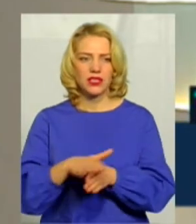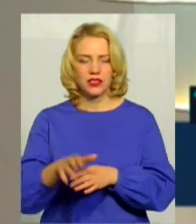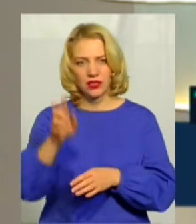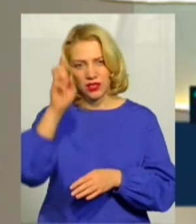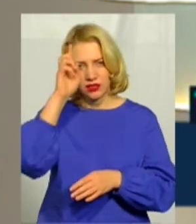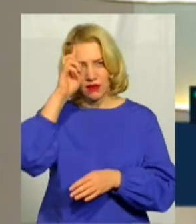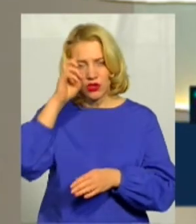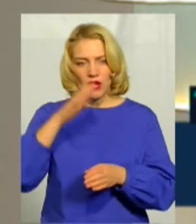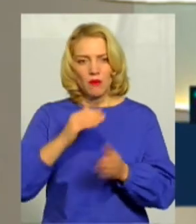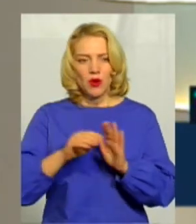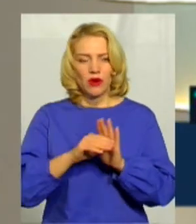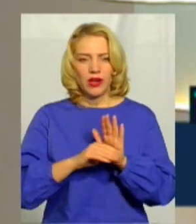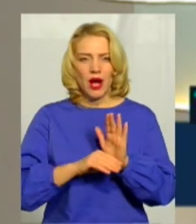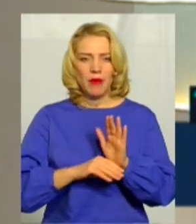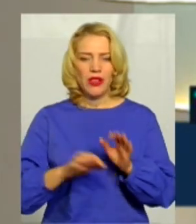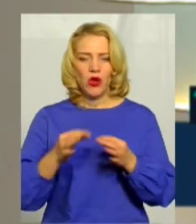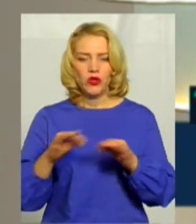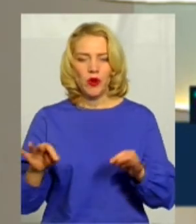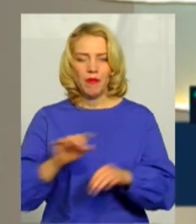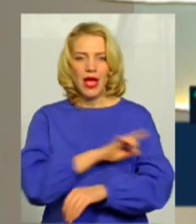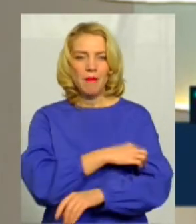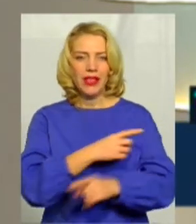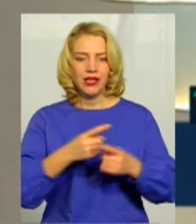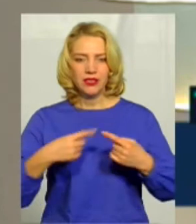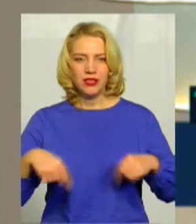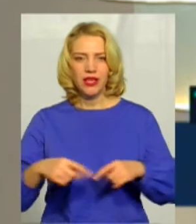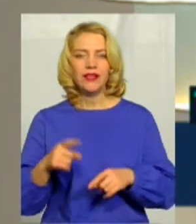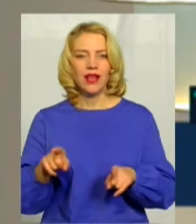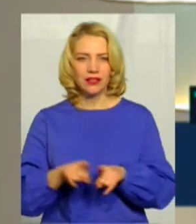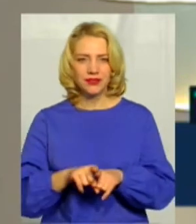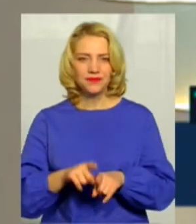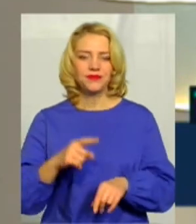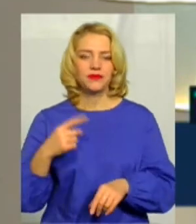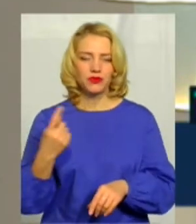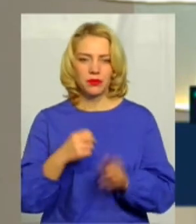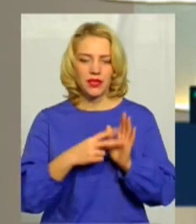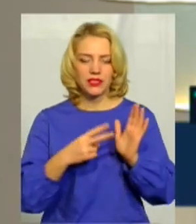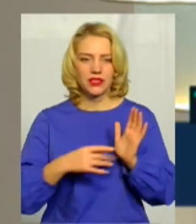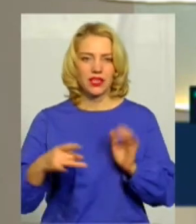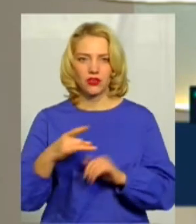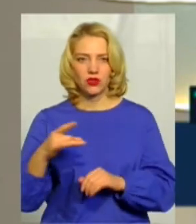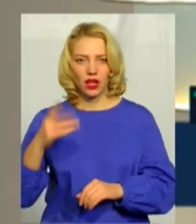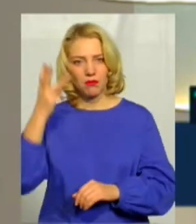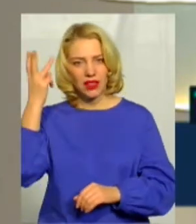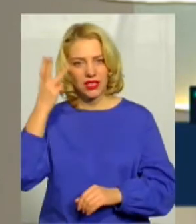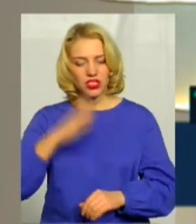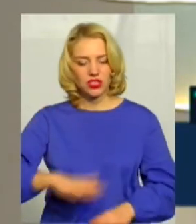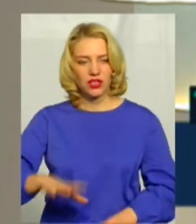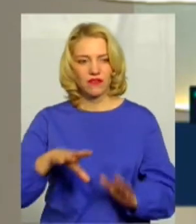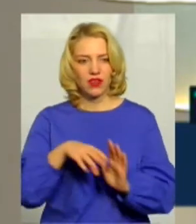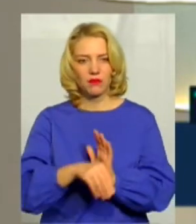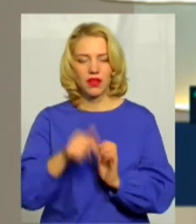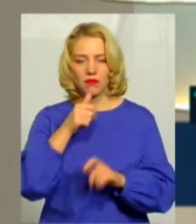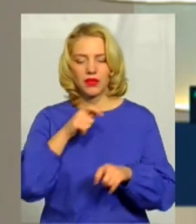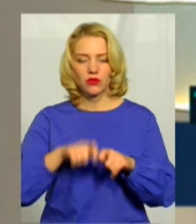державної програми «Доступна медицина». Таким чином, у 17 районах Хмельниччини в рамках